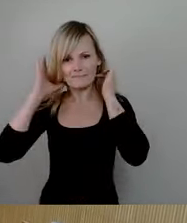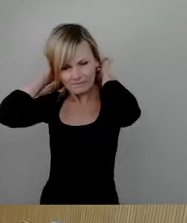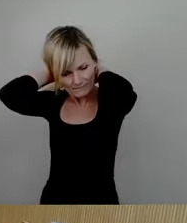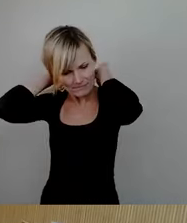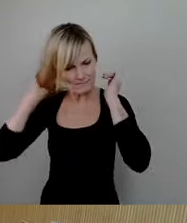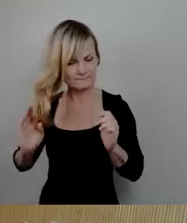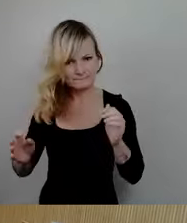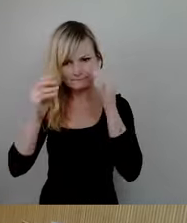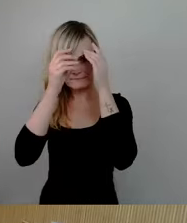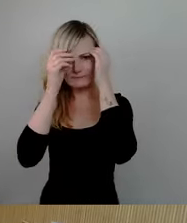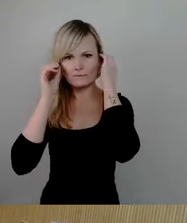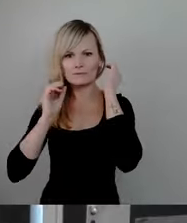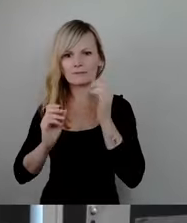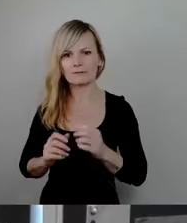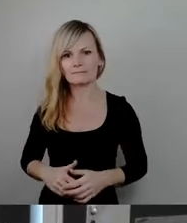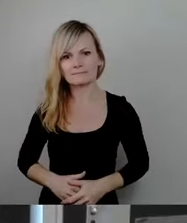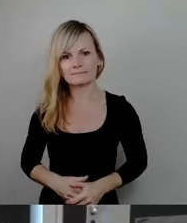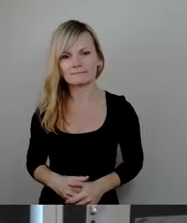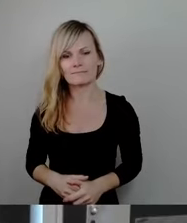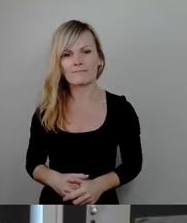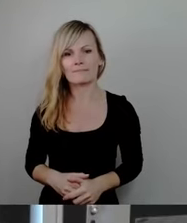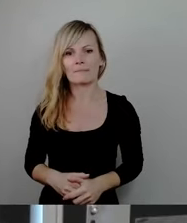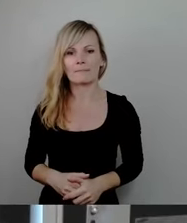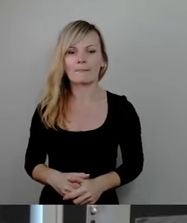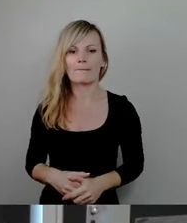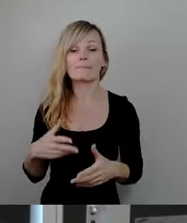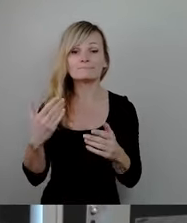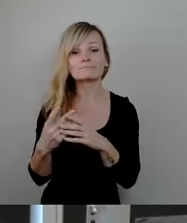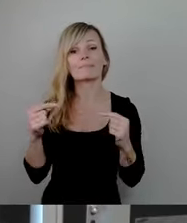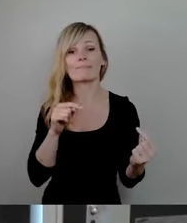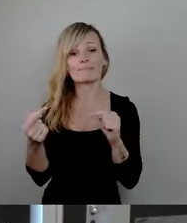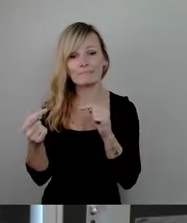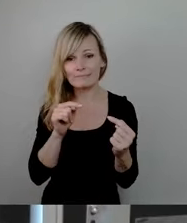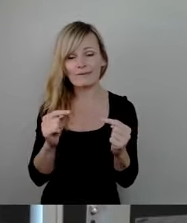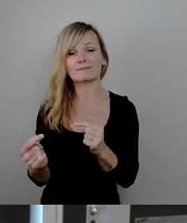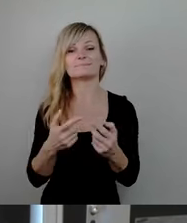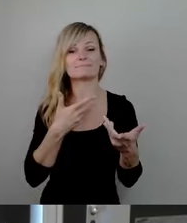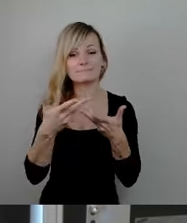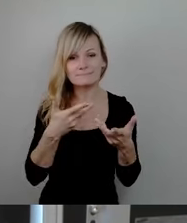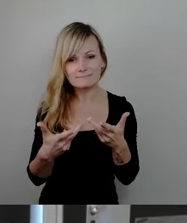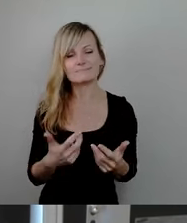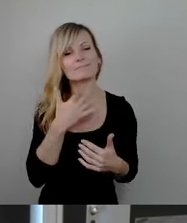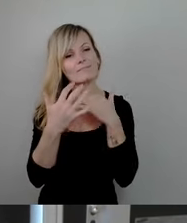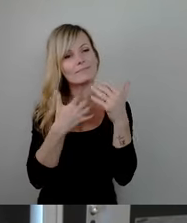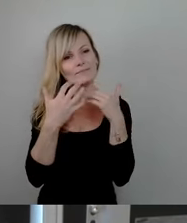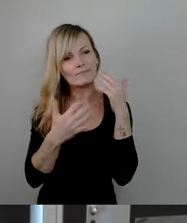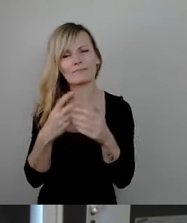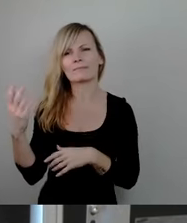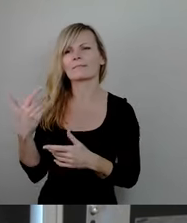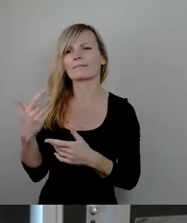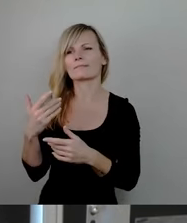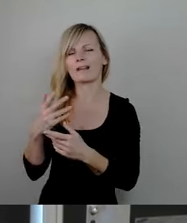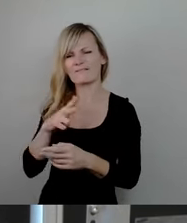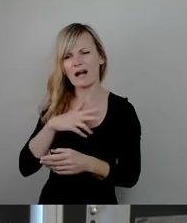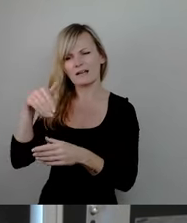Die Diskrepanz zwischen dem, was hier so geredet wird und den Hintergründen ist beeindruckend. Guten